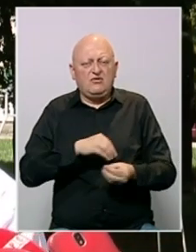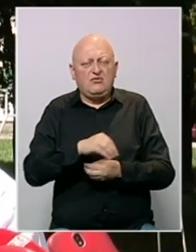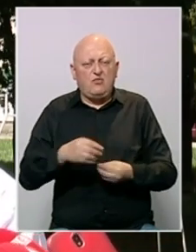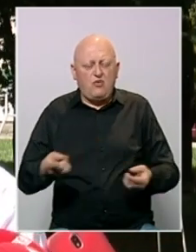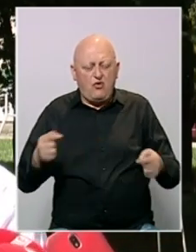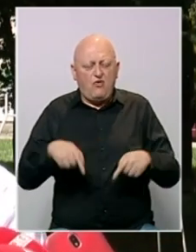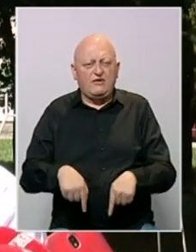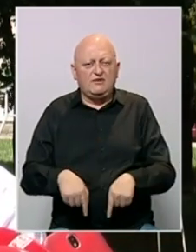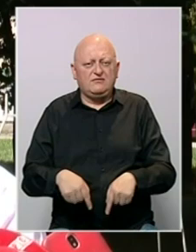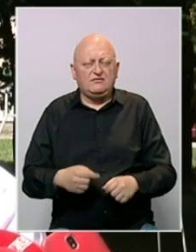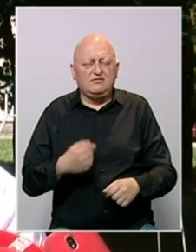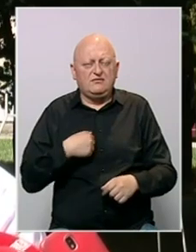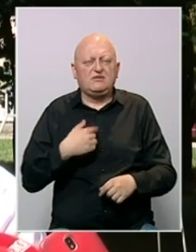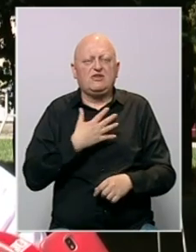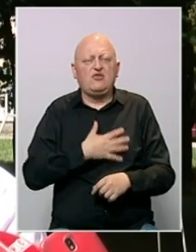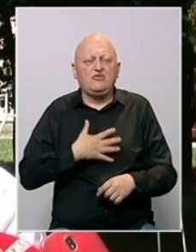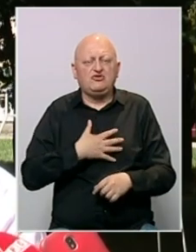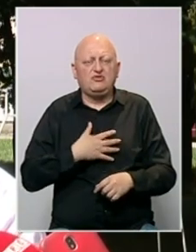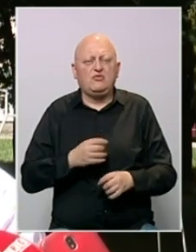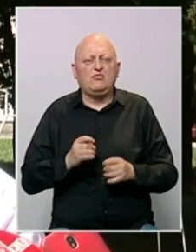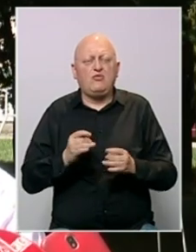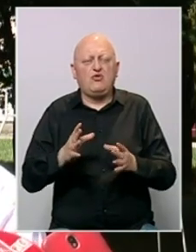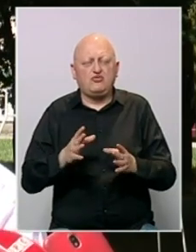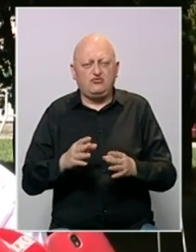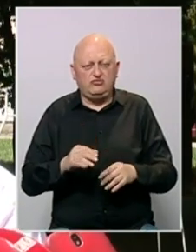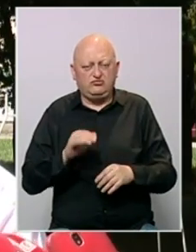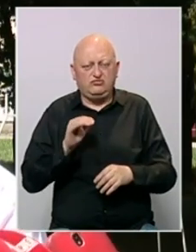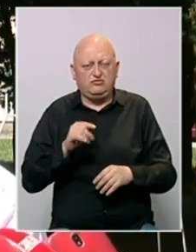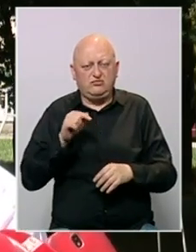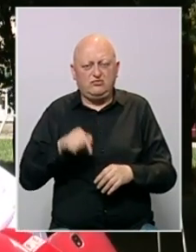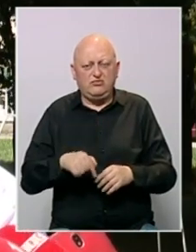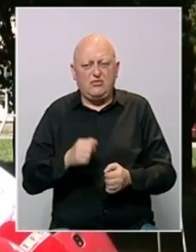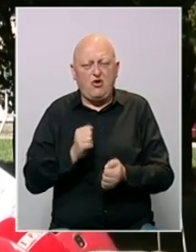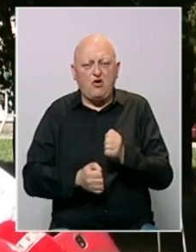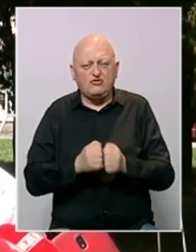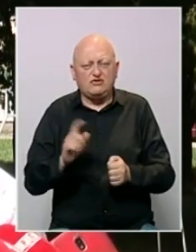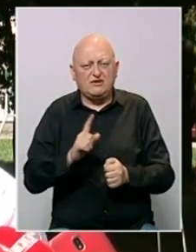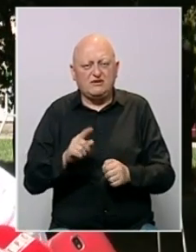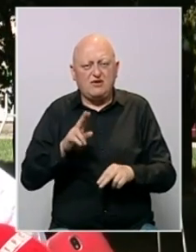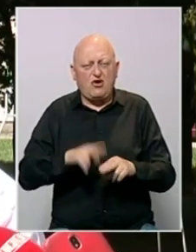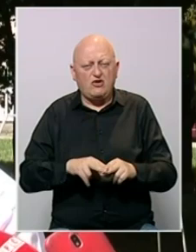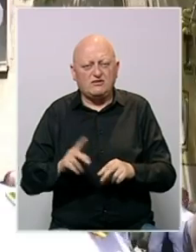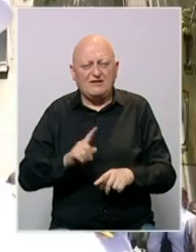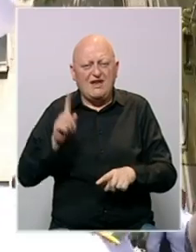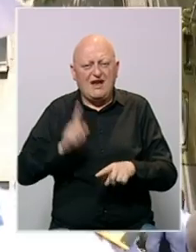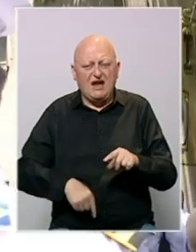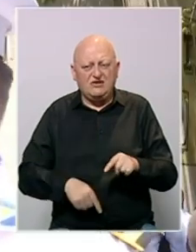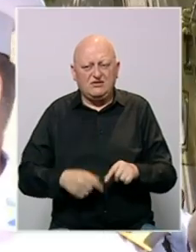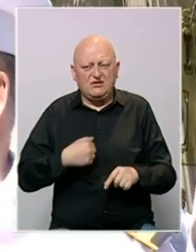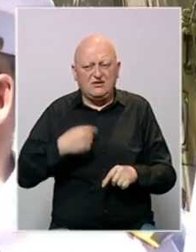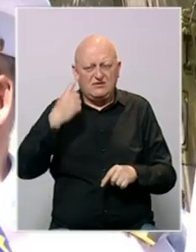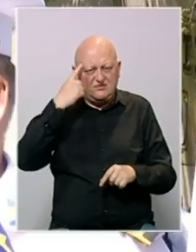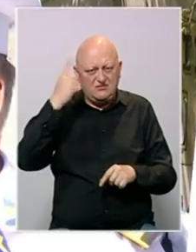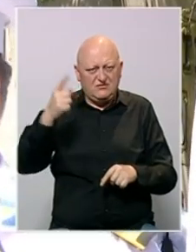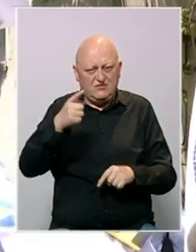tu i zato želimo da pošaljemo poruku. Ovaj zločin ne smije biti nekažen. Mi smo svjesni